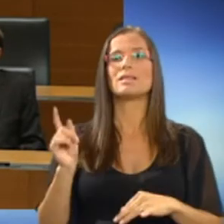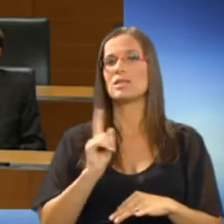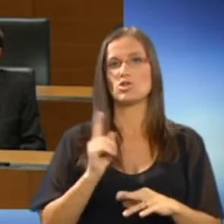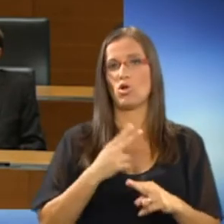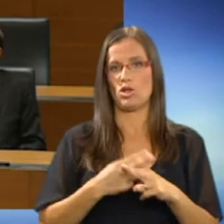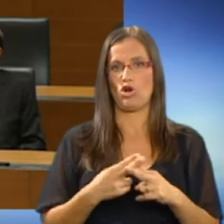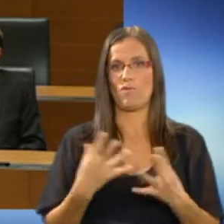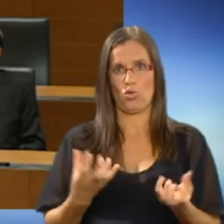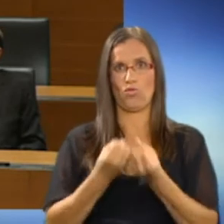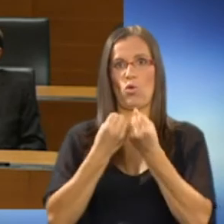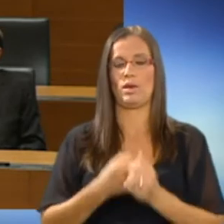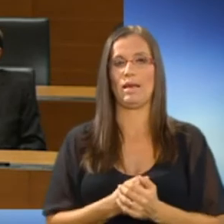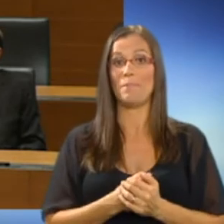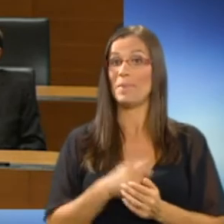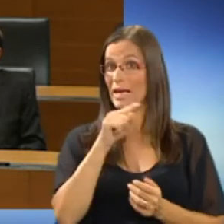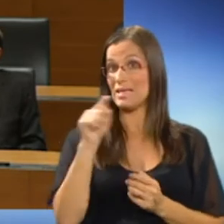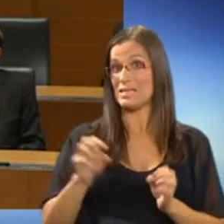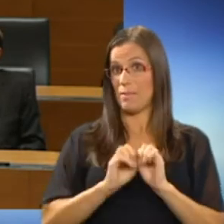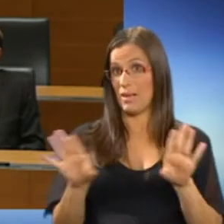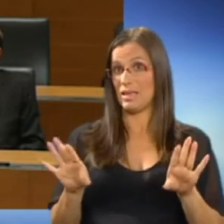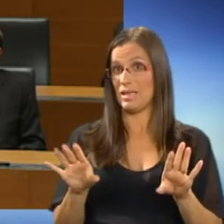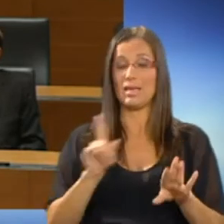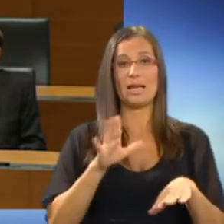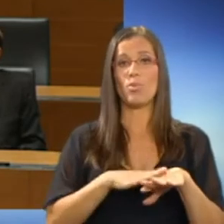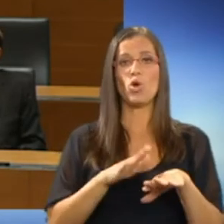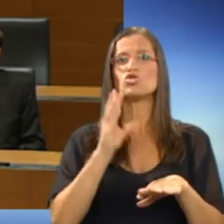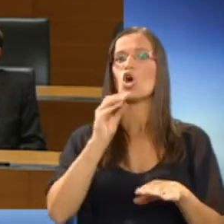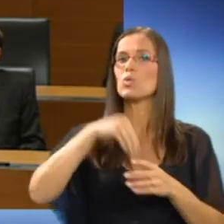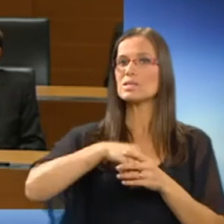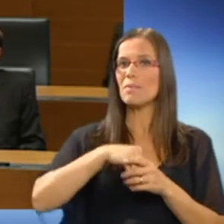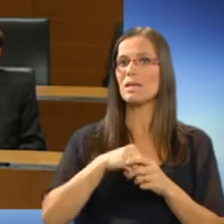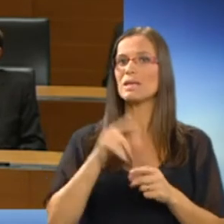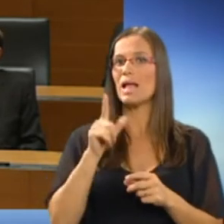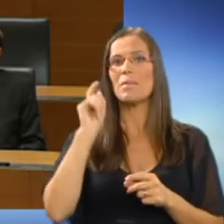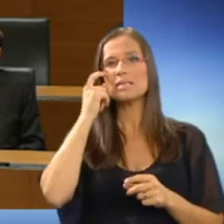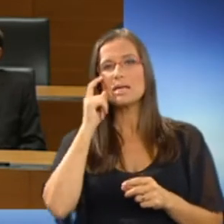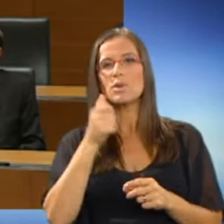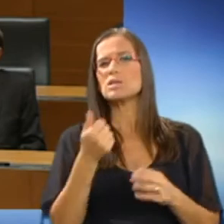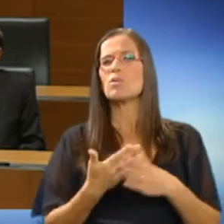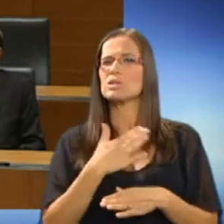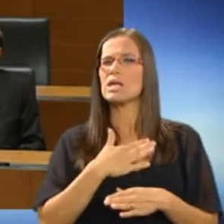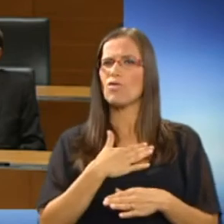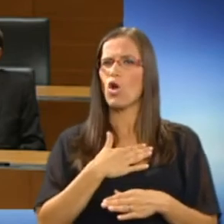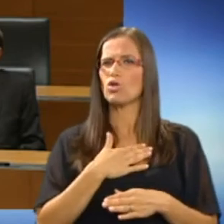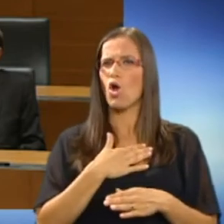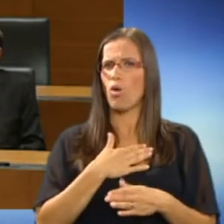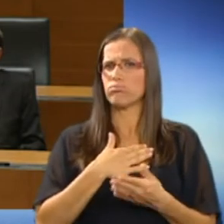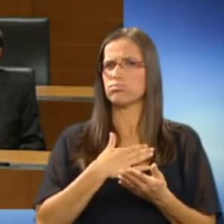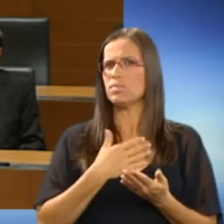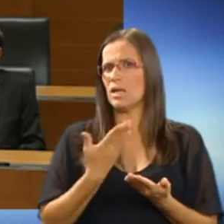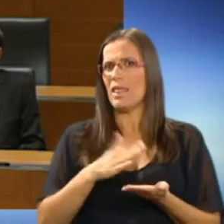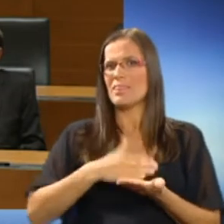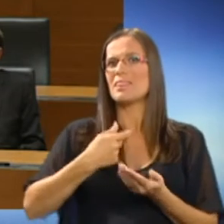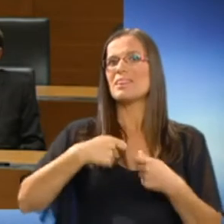državotvorni. Tisti mediji, ki ne poročajo osebini, temeč skrbijo le za svojo naklado oziroma